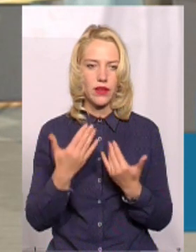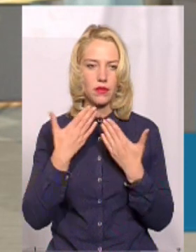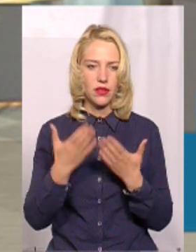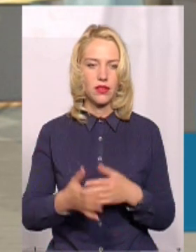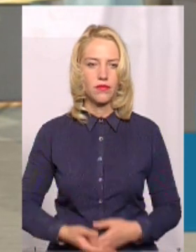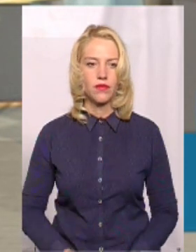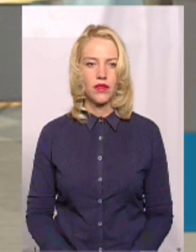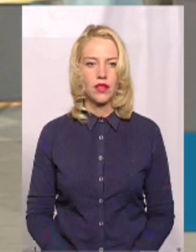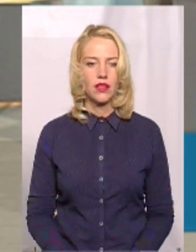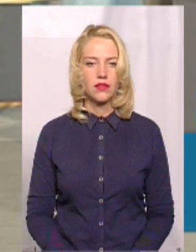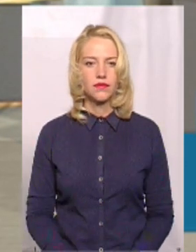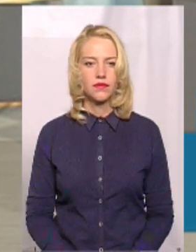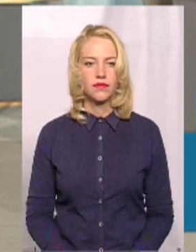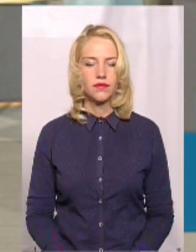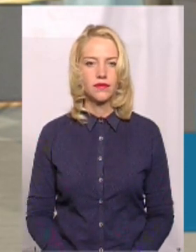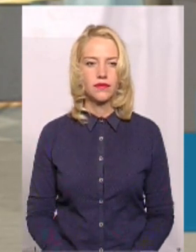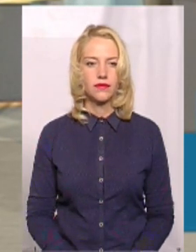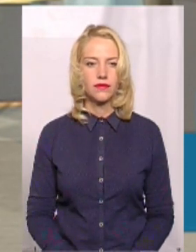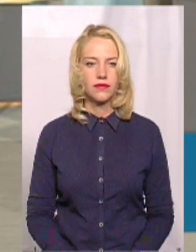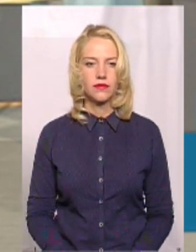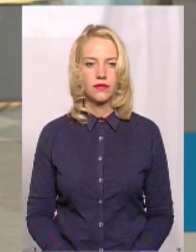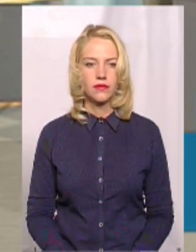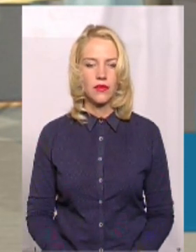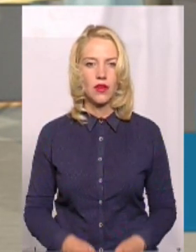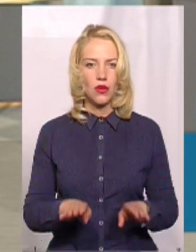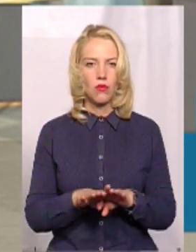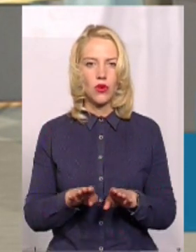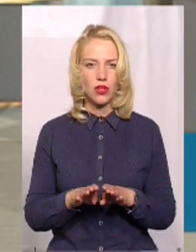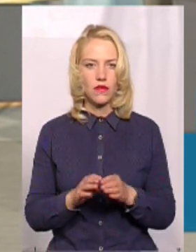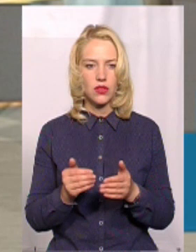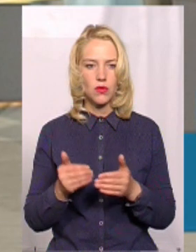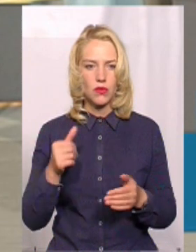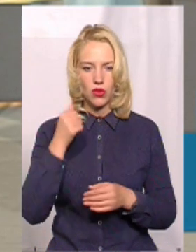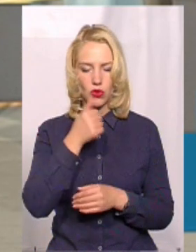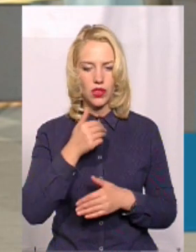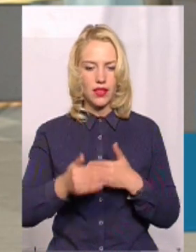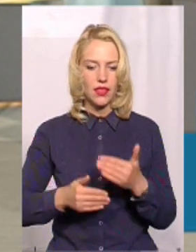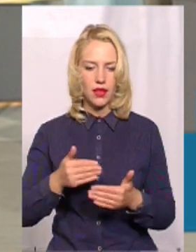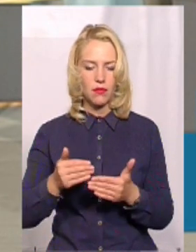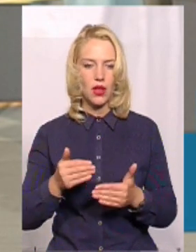Що я хочу сказати? Порівняно з попереднім роком темпи освоювання коштів